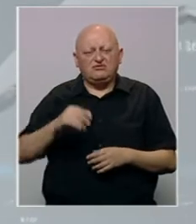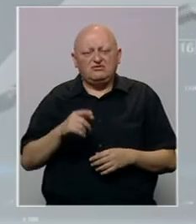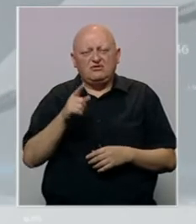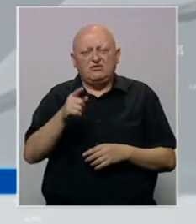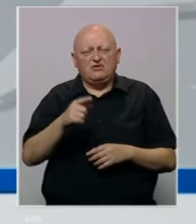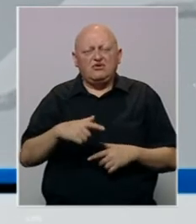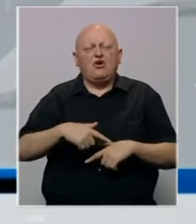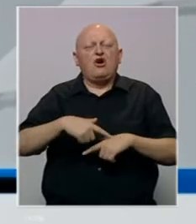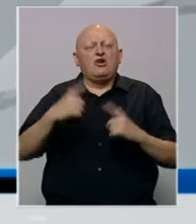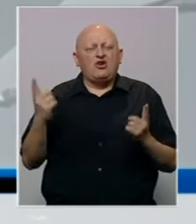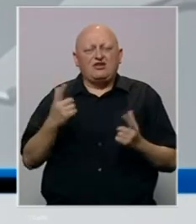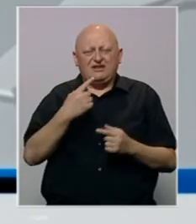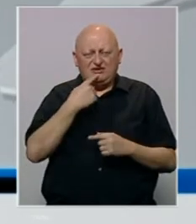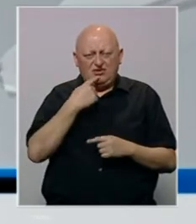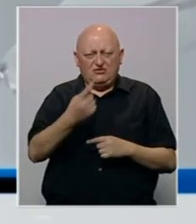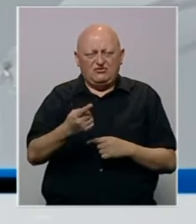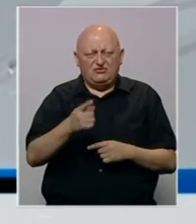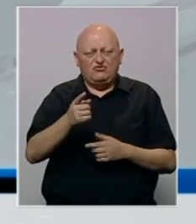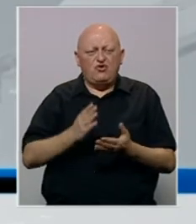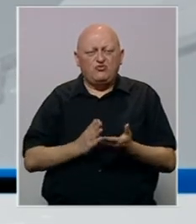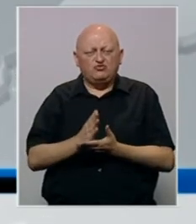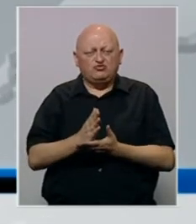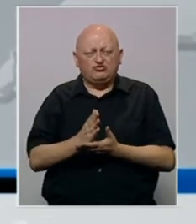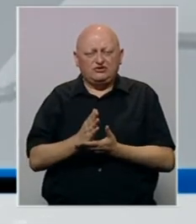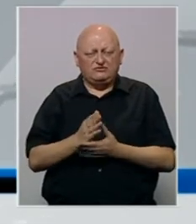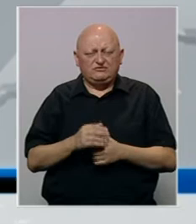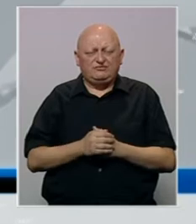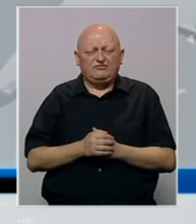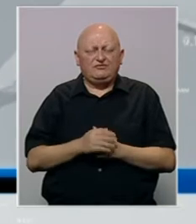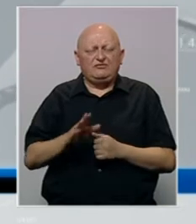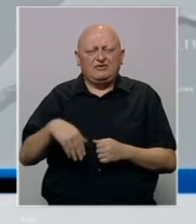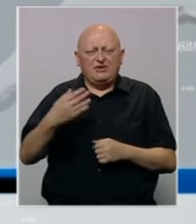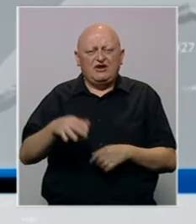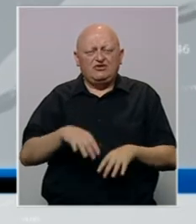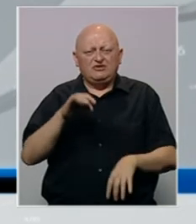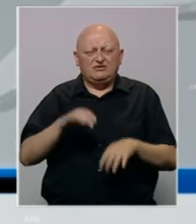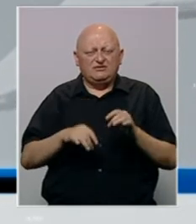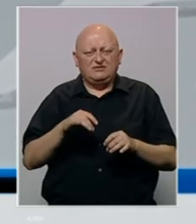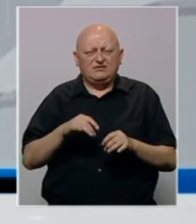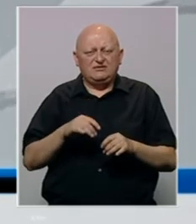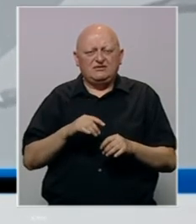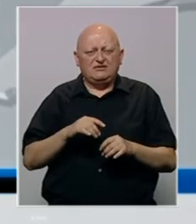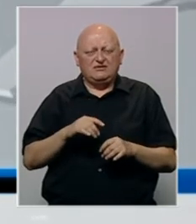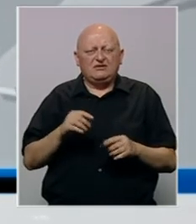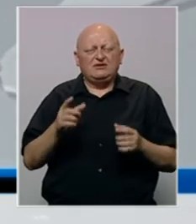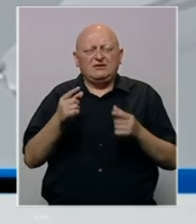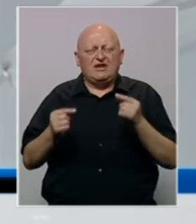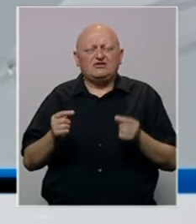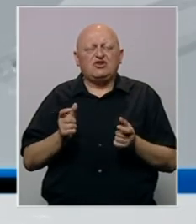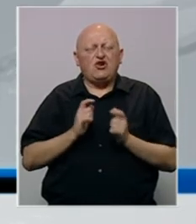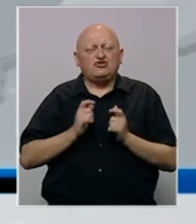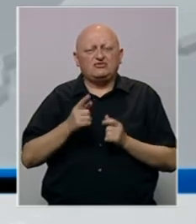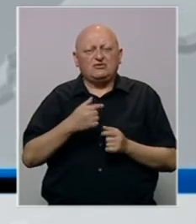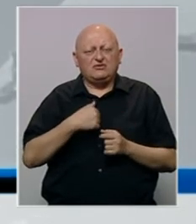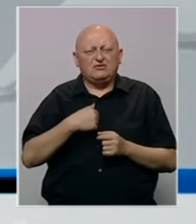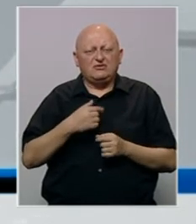je vrlo jasno naglasio da u tom slučaju, nakon izbora, najesen očekuje da